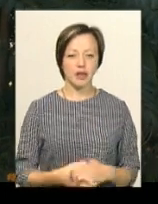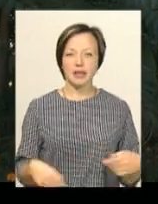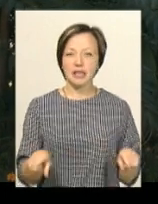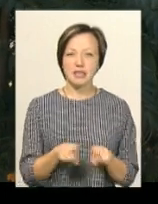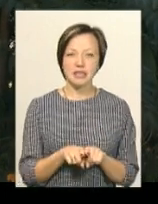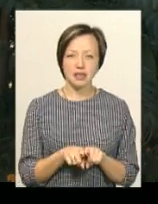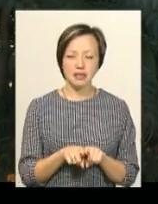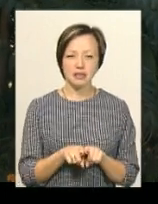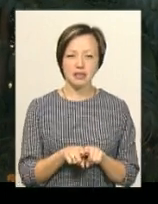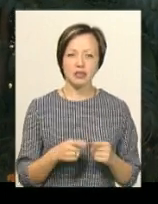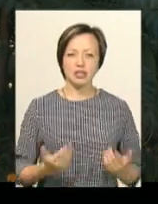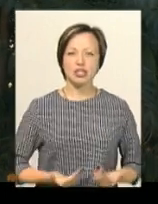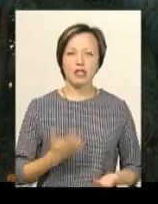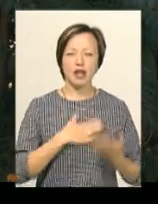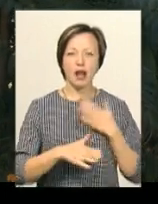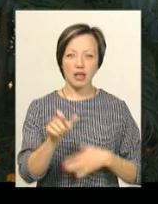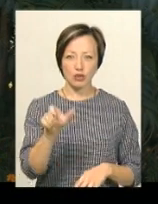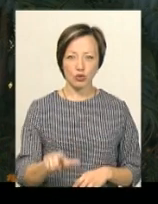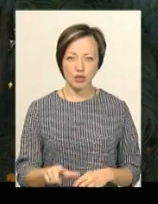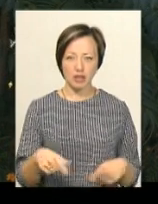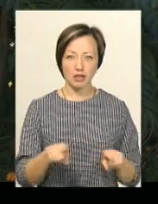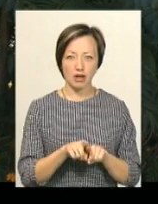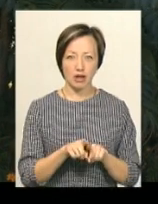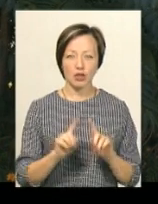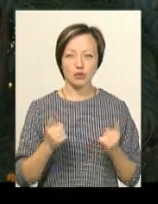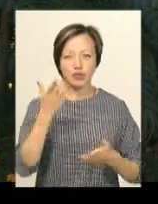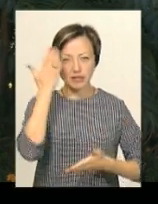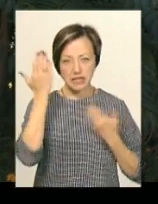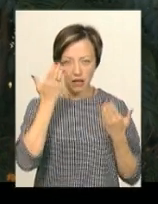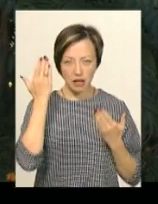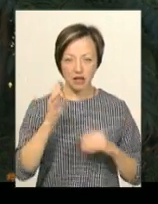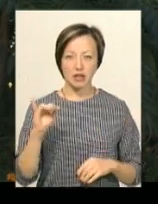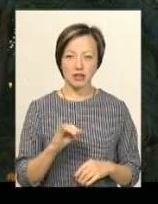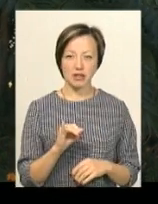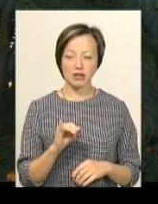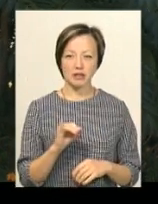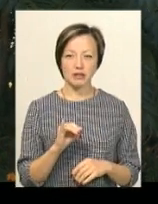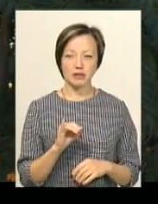Настільки, знаєте, життєрадісна людина така, дуже весела. І